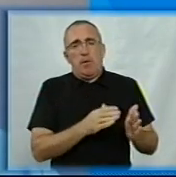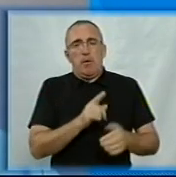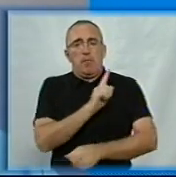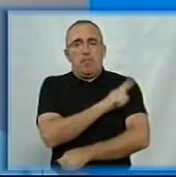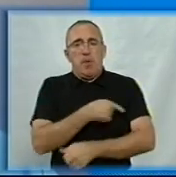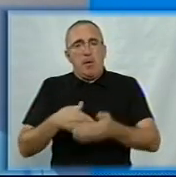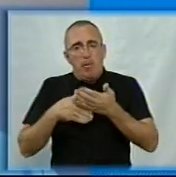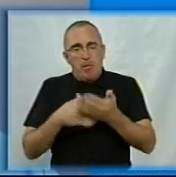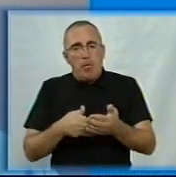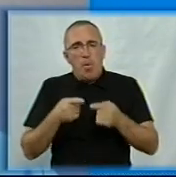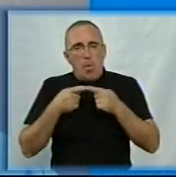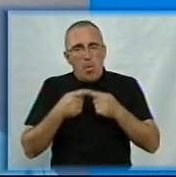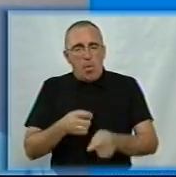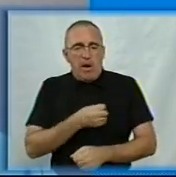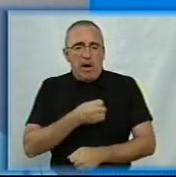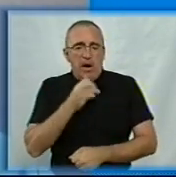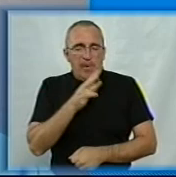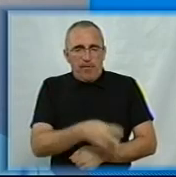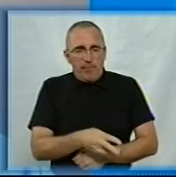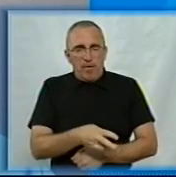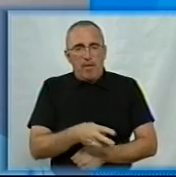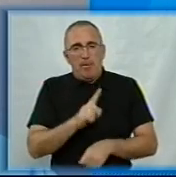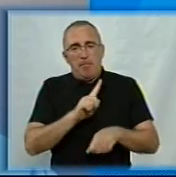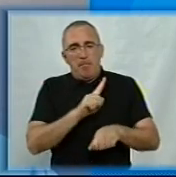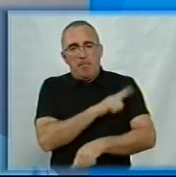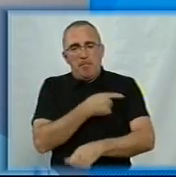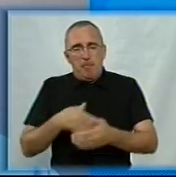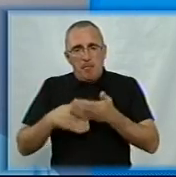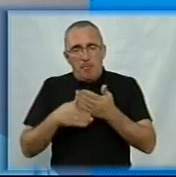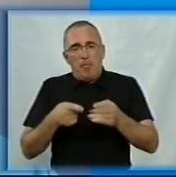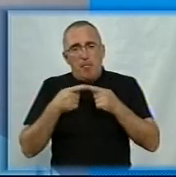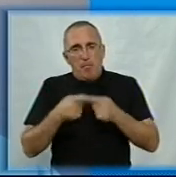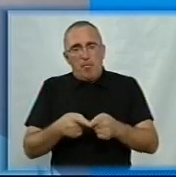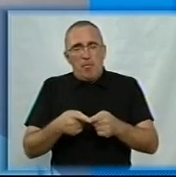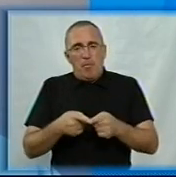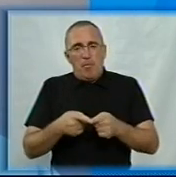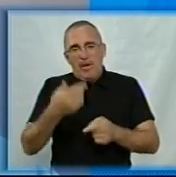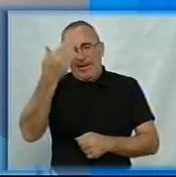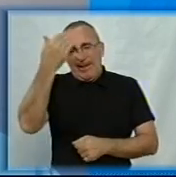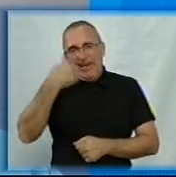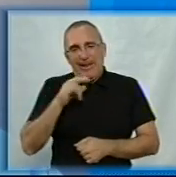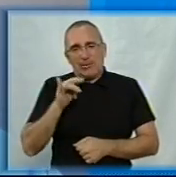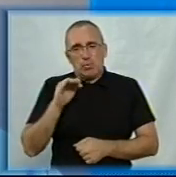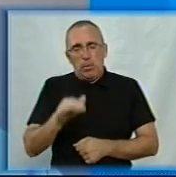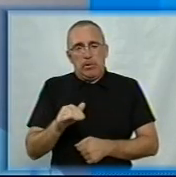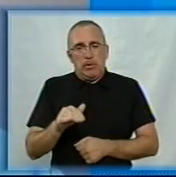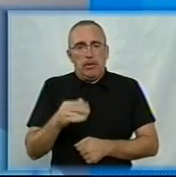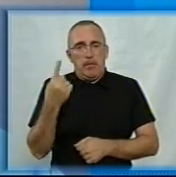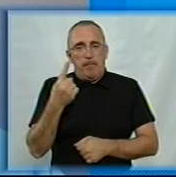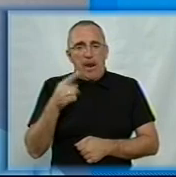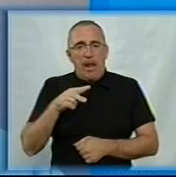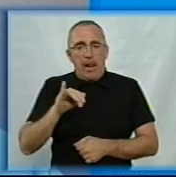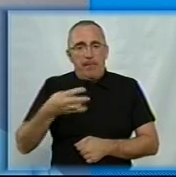медична допомога при гострому інфаркті міокарда і медична допомога при гострому ішенічному інсульті. Тобто, з 1